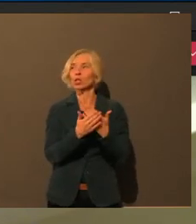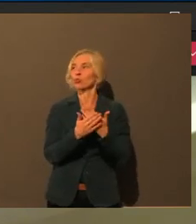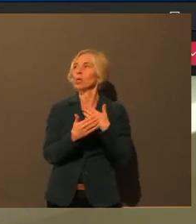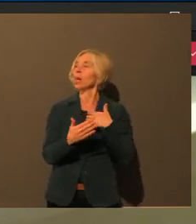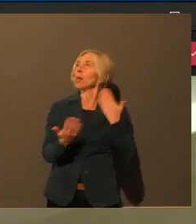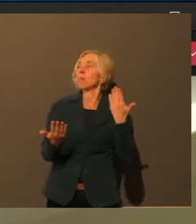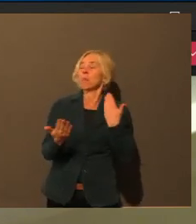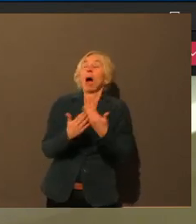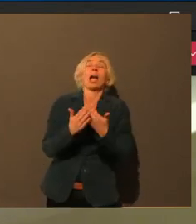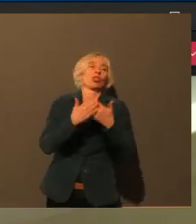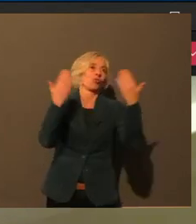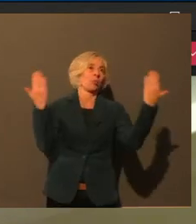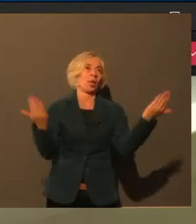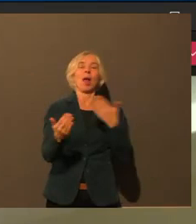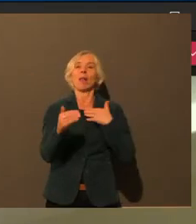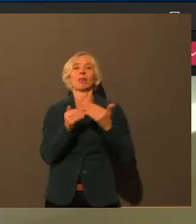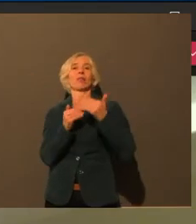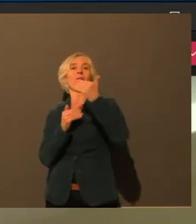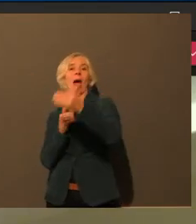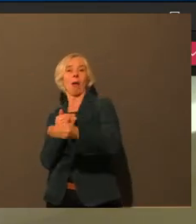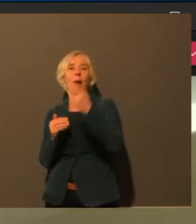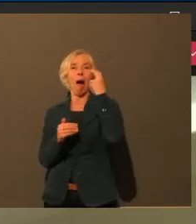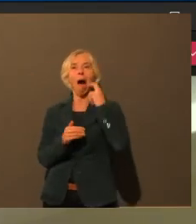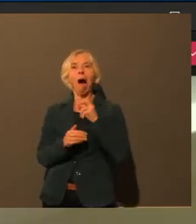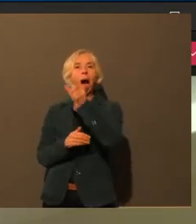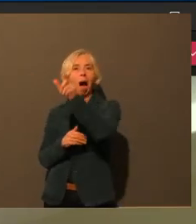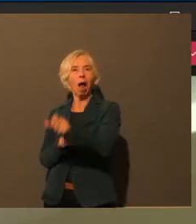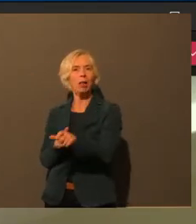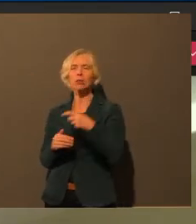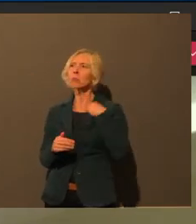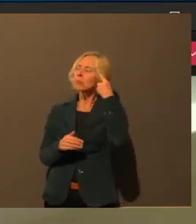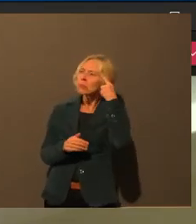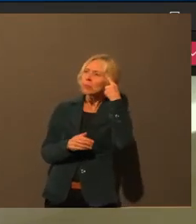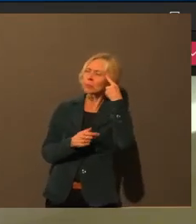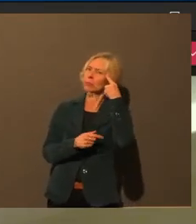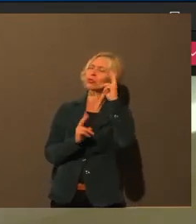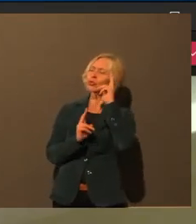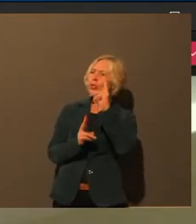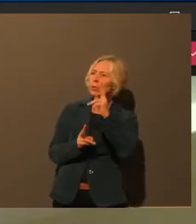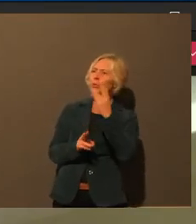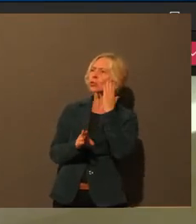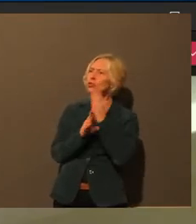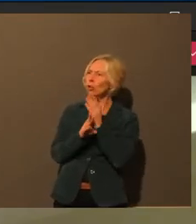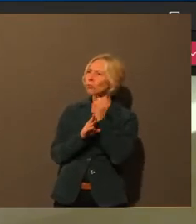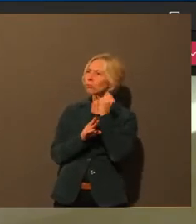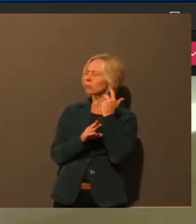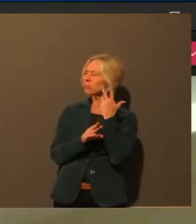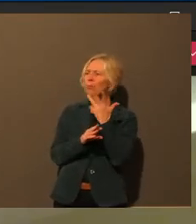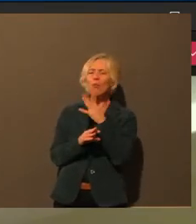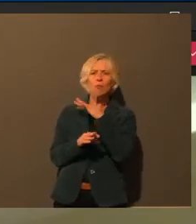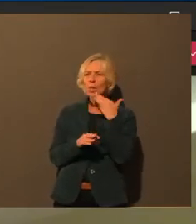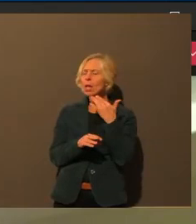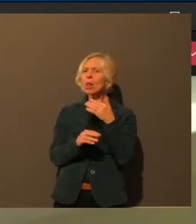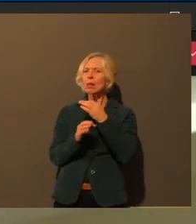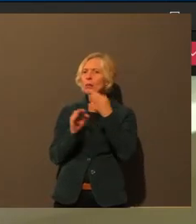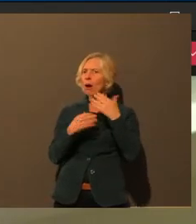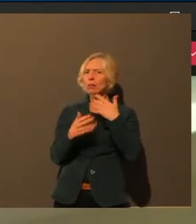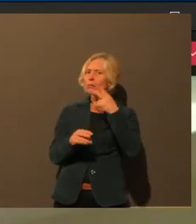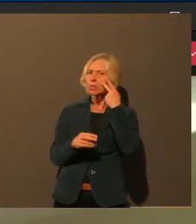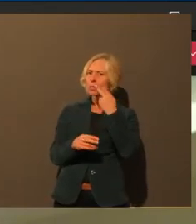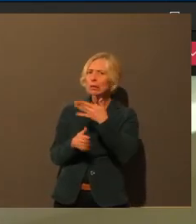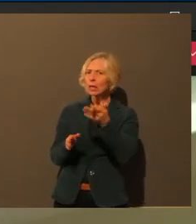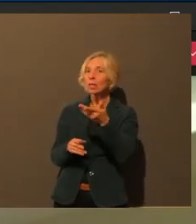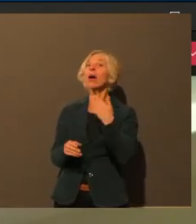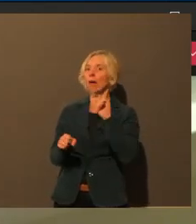halt einfach mal. Man kann ja auch da irgendwo sinnvoll durch die Tür sprechen und fragen, ob es noch gut geht, ob es passt, ob man ihr Hilfe anbieten kann,